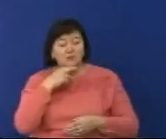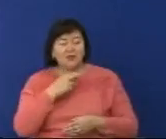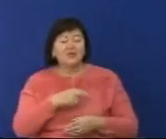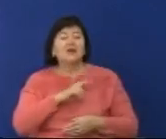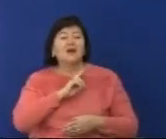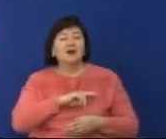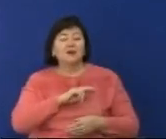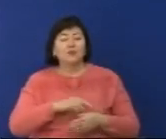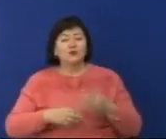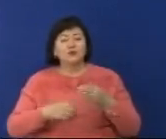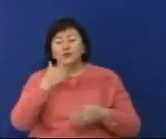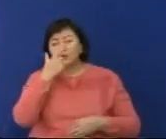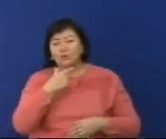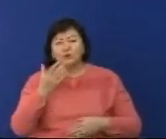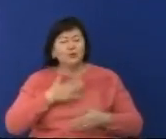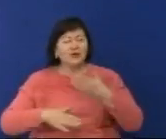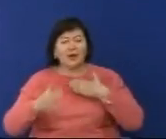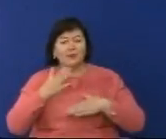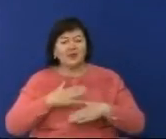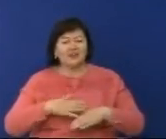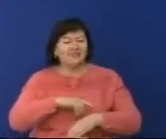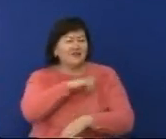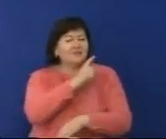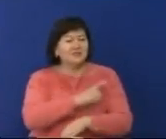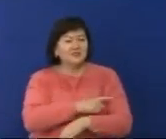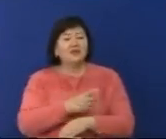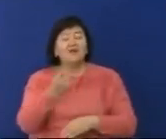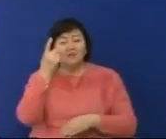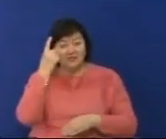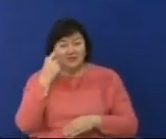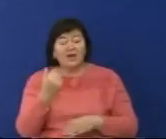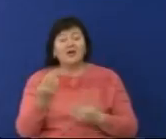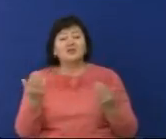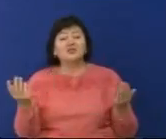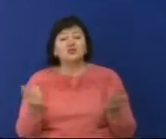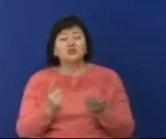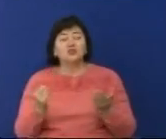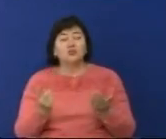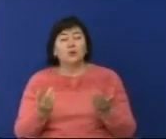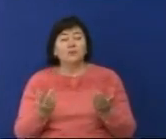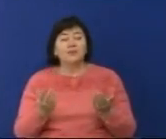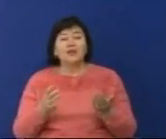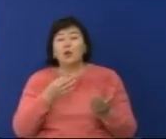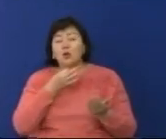қызметкерлерінің төбесі көке бір ел жеткенде қуаным жатыр. Өйткені білесі тіркес келген жерде өтетін